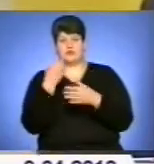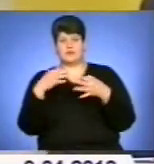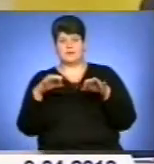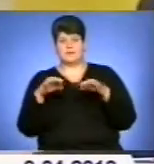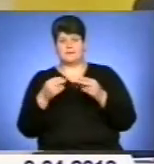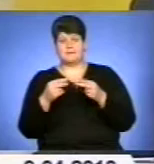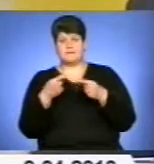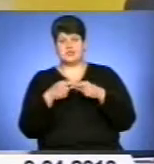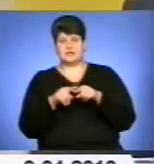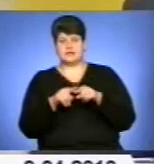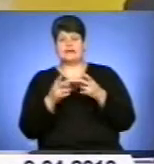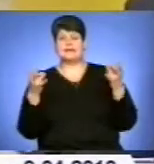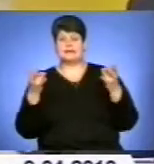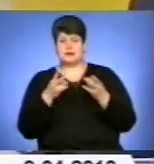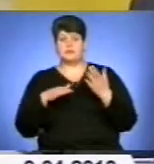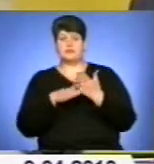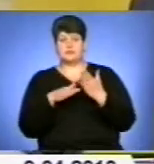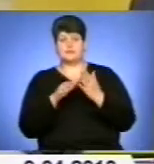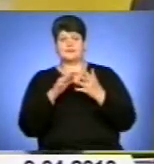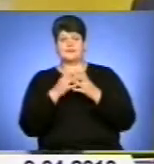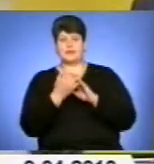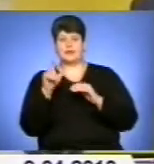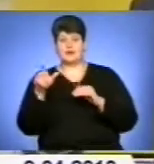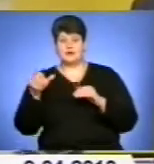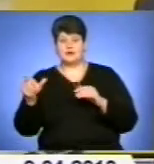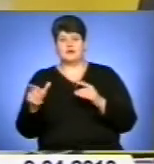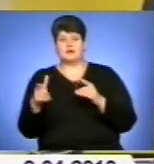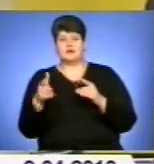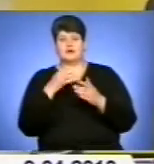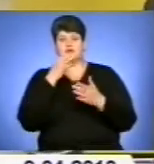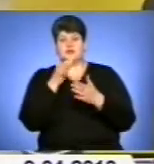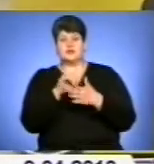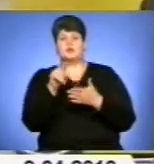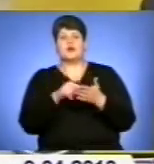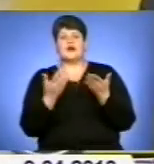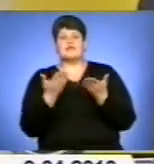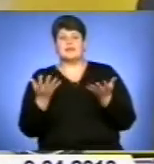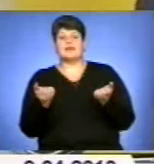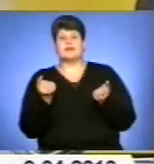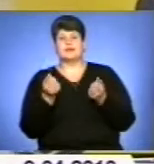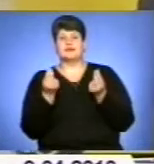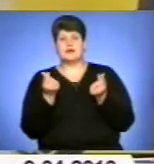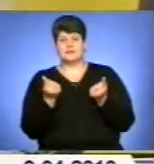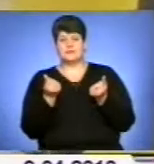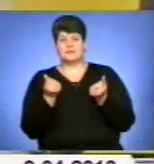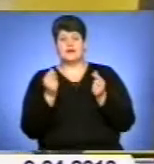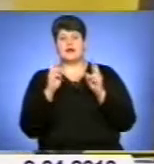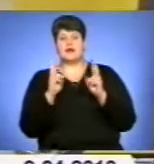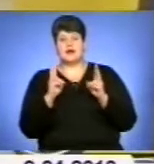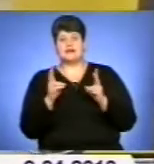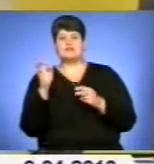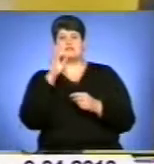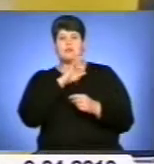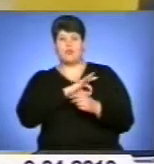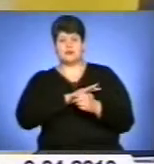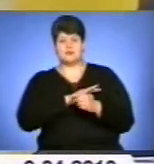допомогти сільянам відповідати на питання, а де знайти ресурси? Як використовувати оптимальну систему